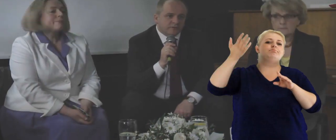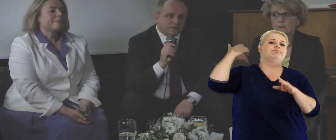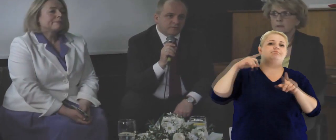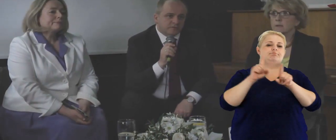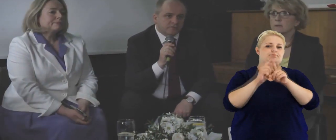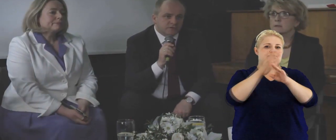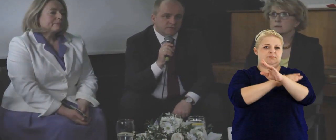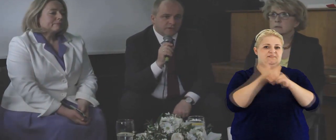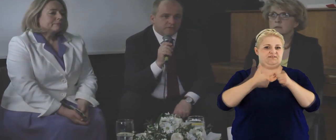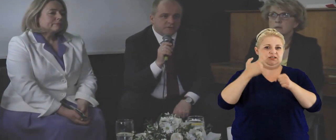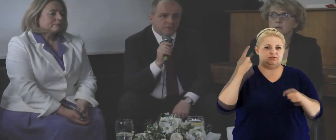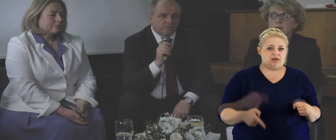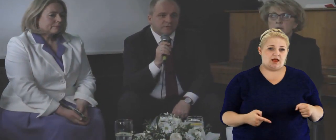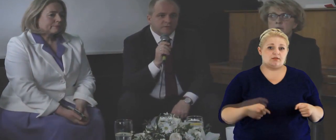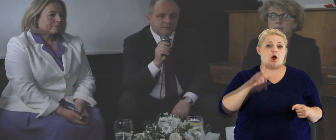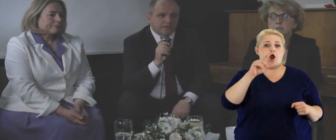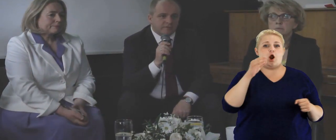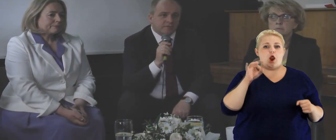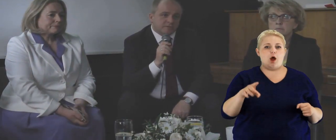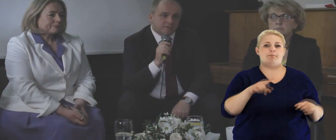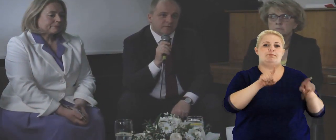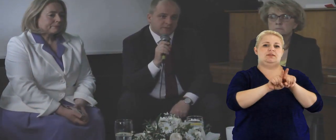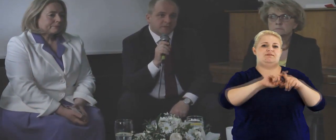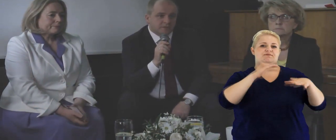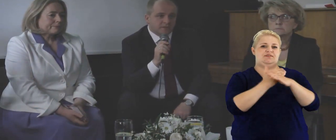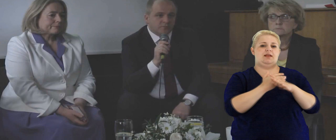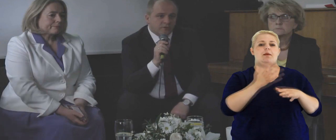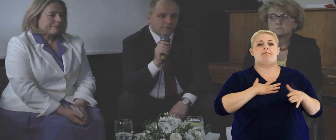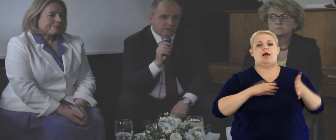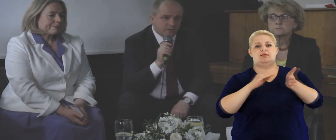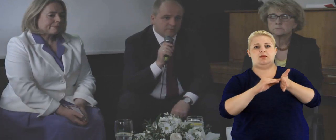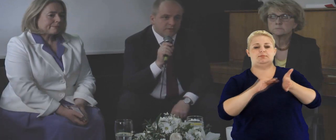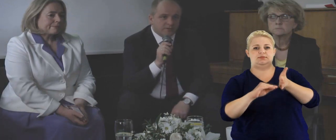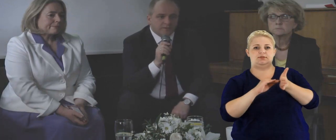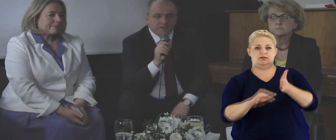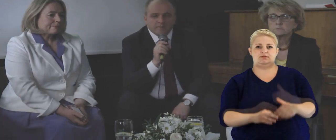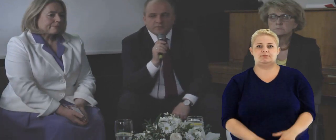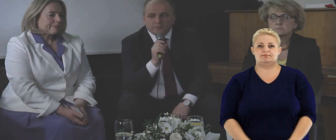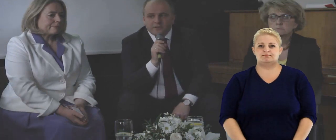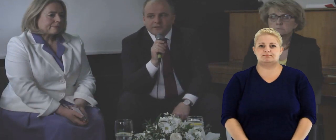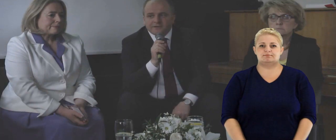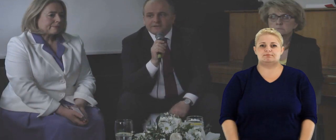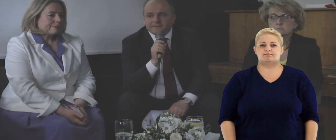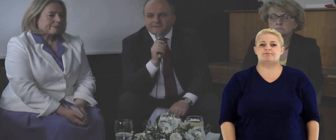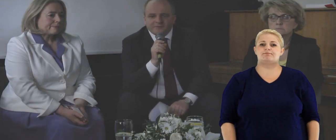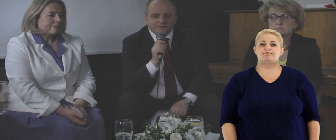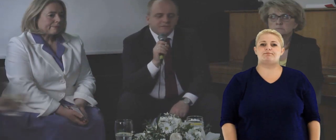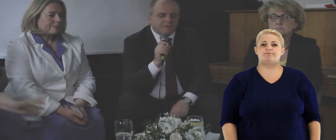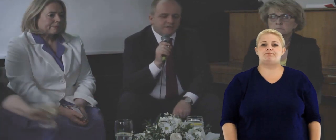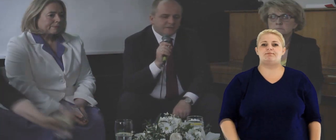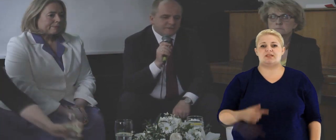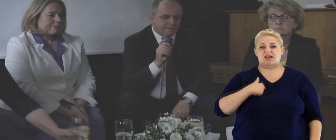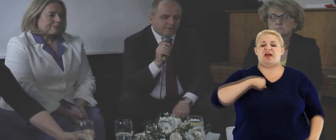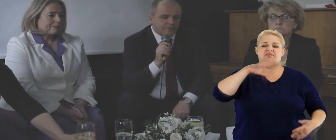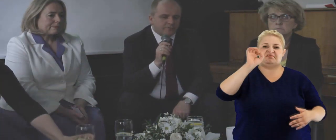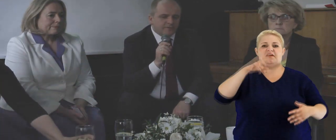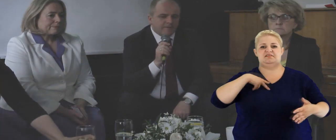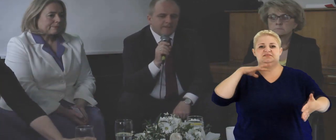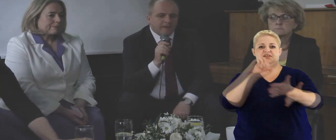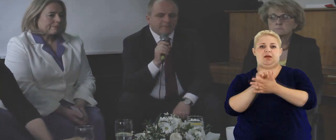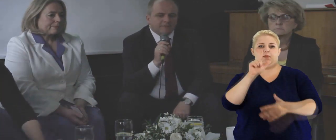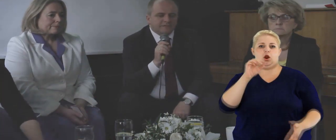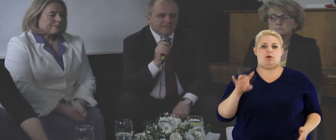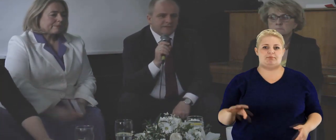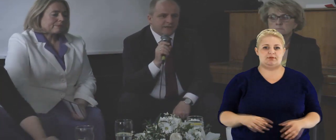robbingu no takie sprzed 20 lat, czyli że robbing to jest taka firma, co ma napisane, że się zajmuje robbingiem. Po drugie te firmy się nie rejestrują,